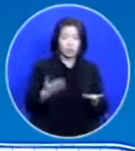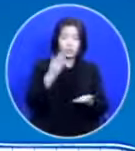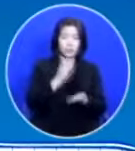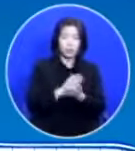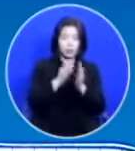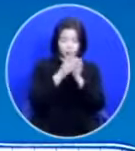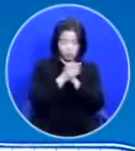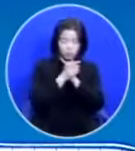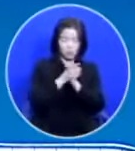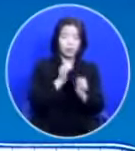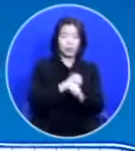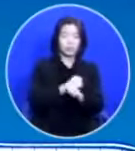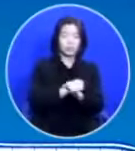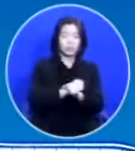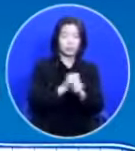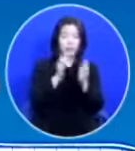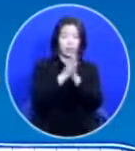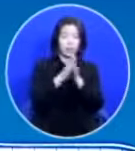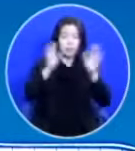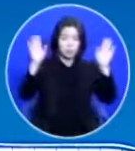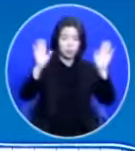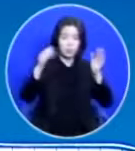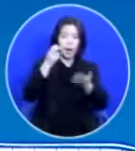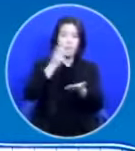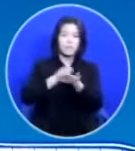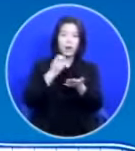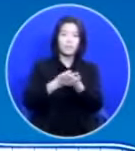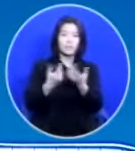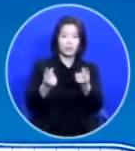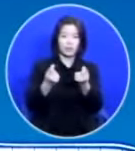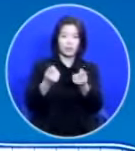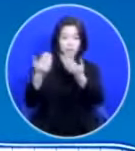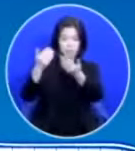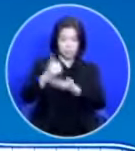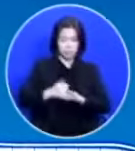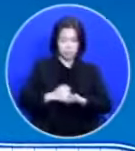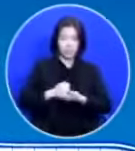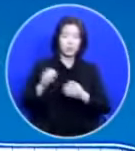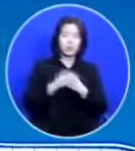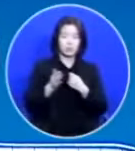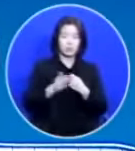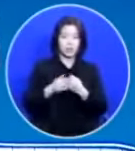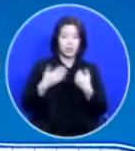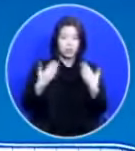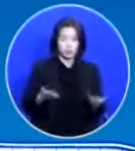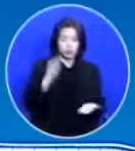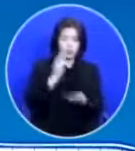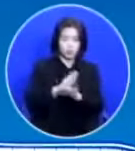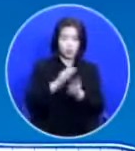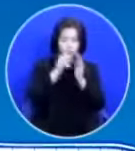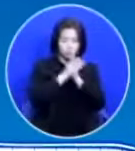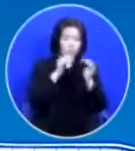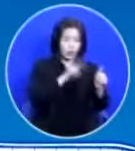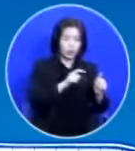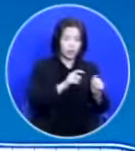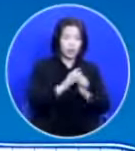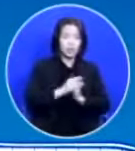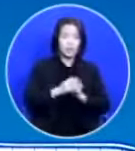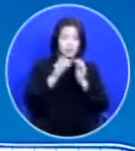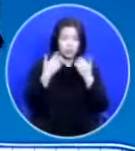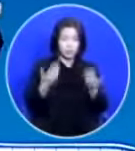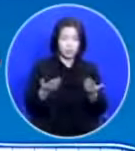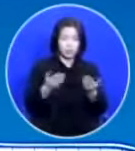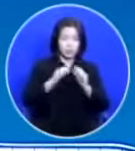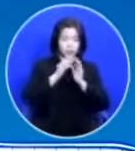것을 모세의 율법처럼 받아들이기 때문입니다 쉬지 말고 기도하라 기도하면 내가 역사하겠고